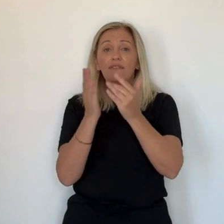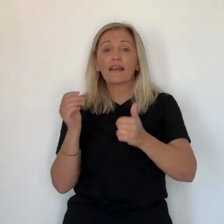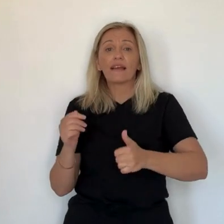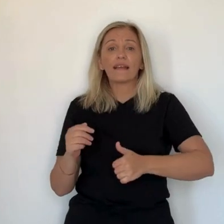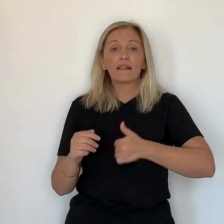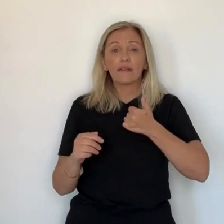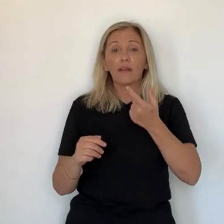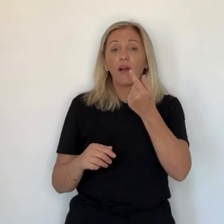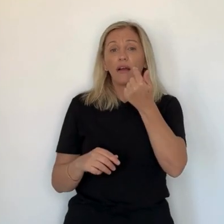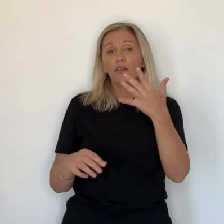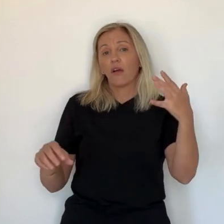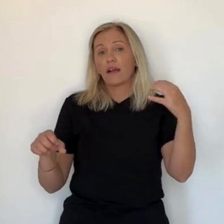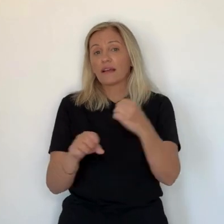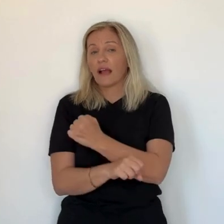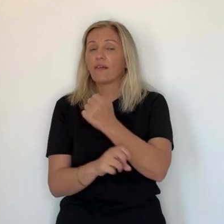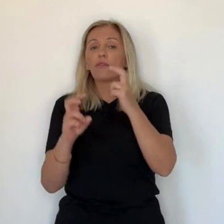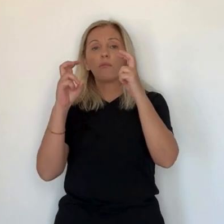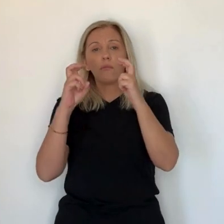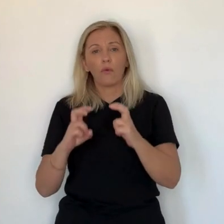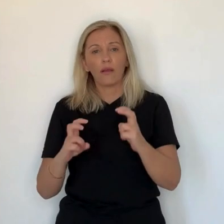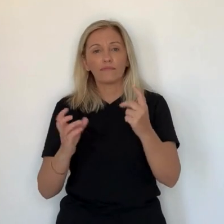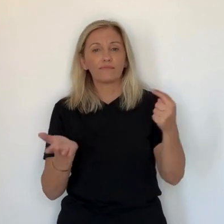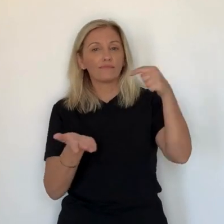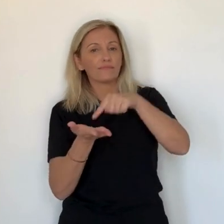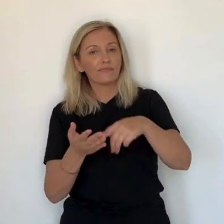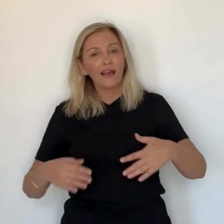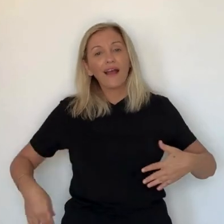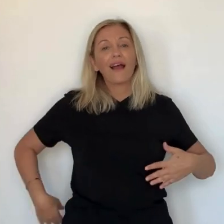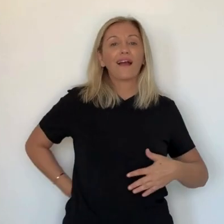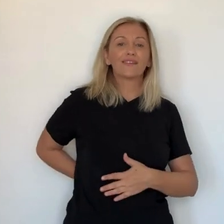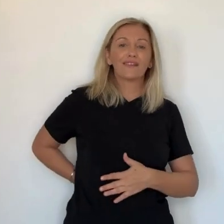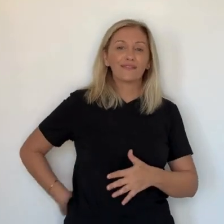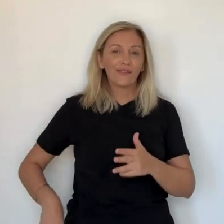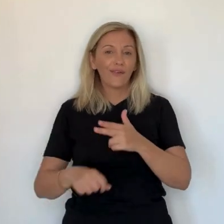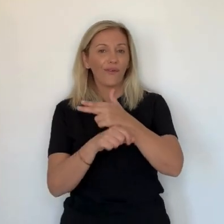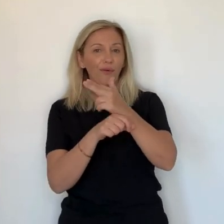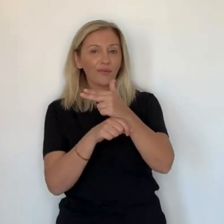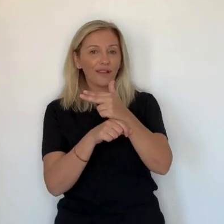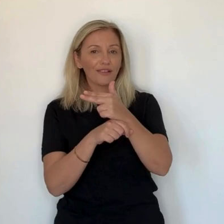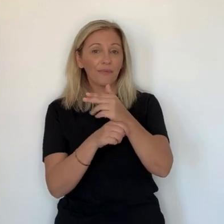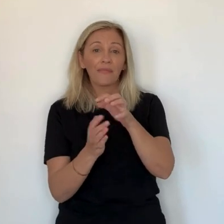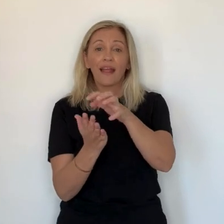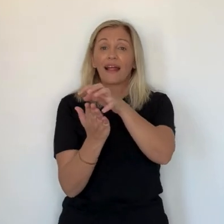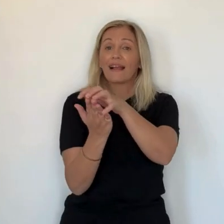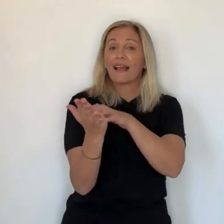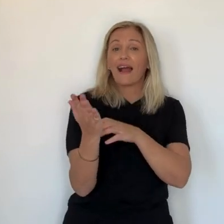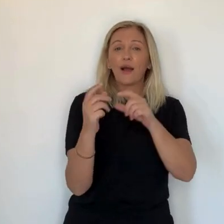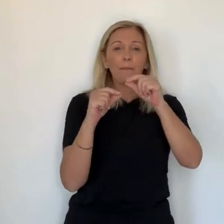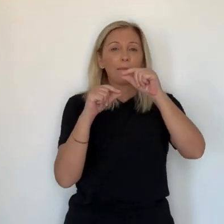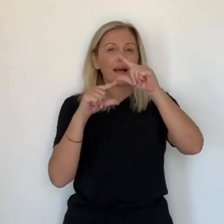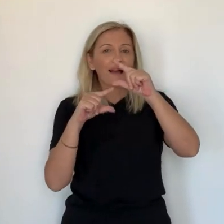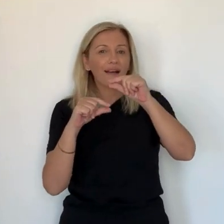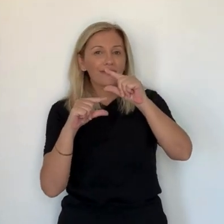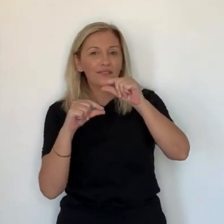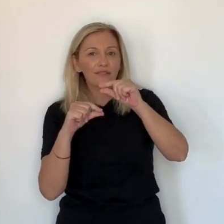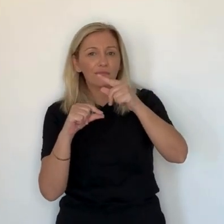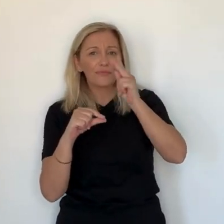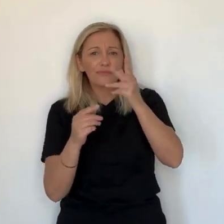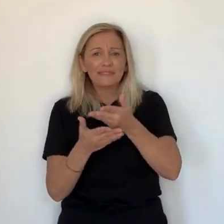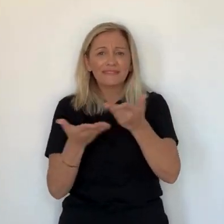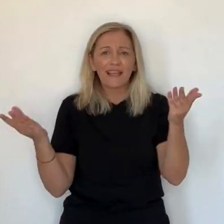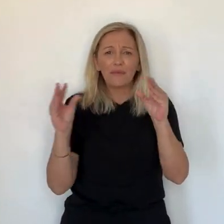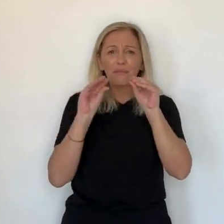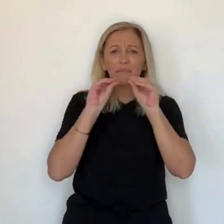Reportage à Ajaccio, Kael Serrer et Marion Fiam. Plus qu'une librairie, c'est une institution. La marge,